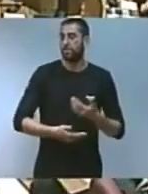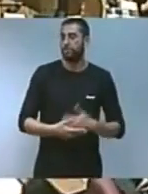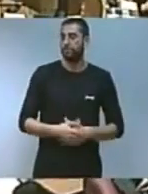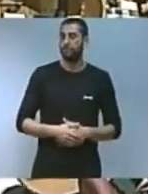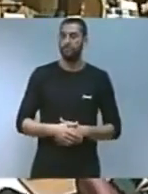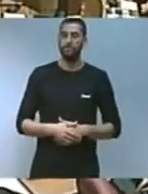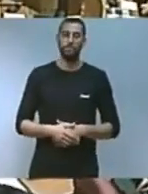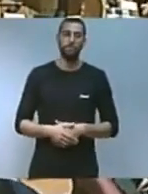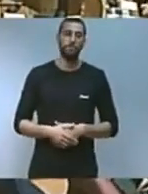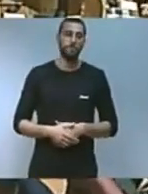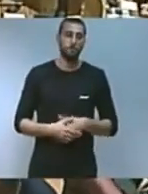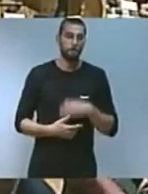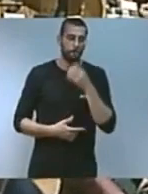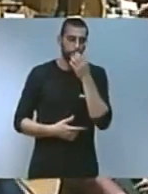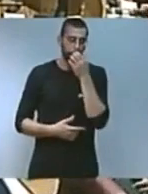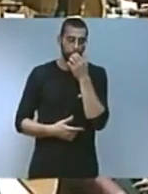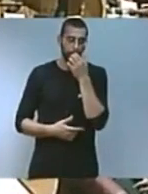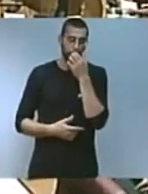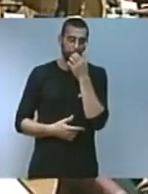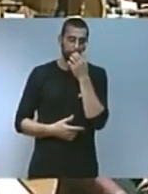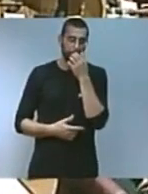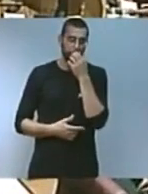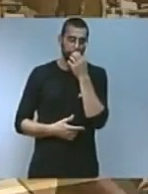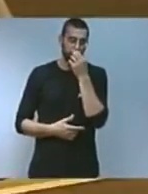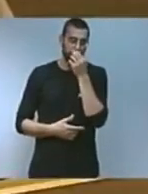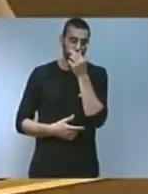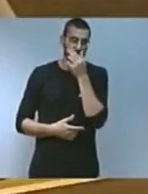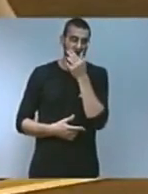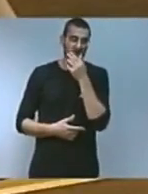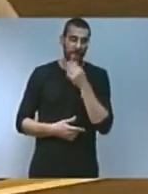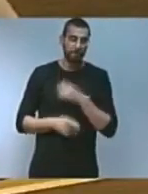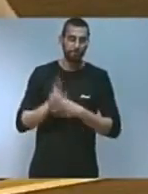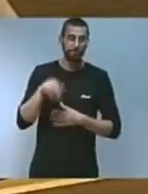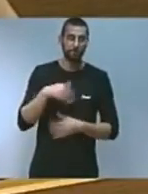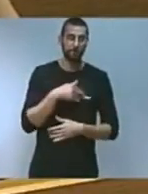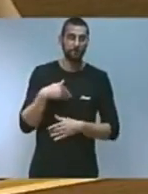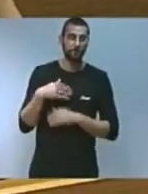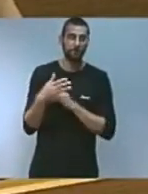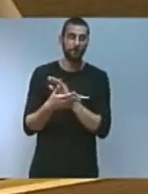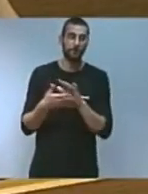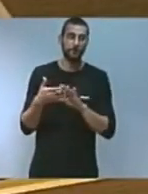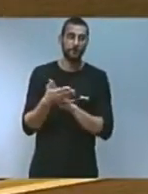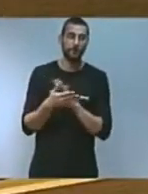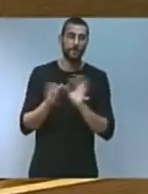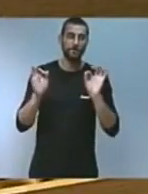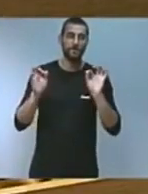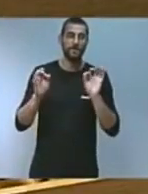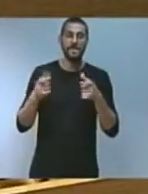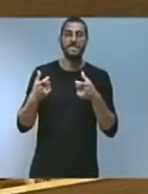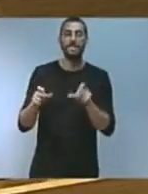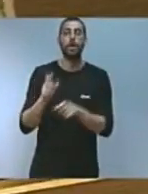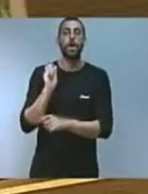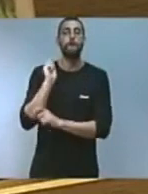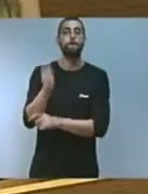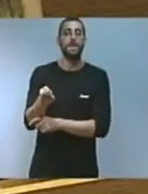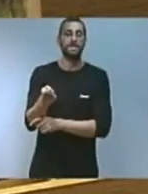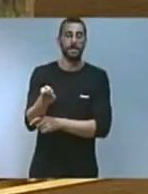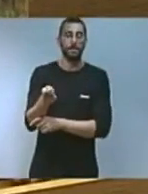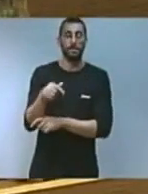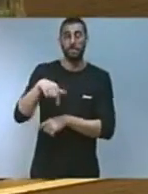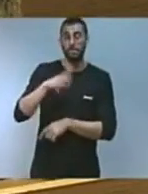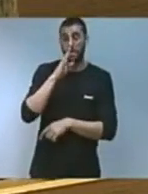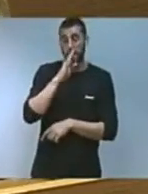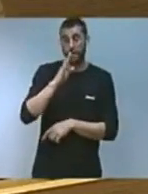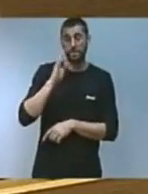igualment voldria parlar del nostre sector pesquer que ha comptat aquesta legislatura amb actuacions de